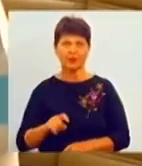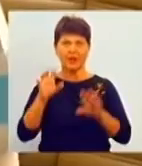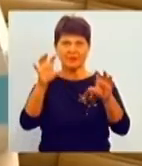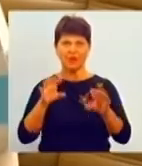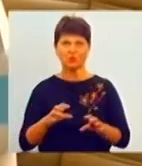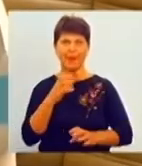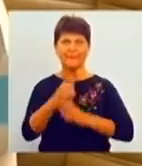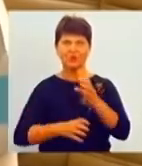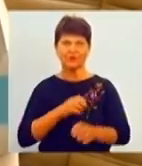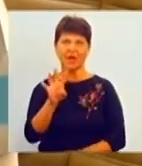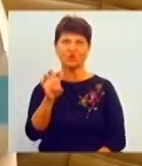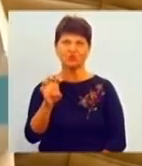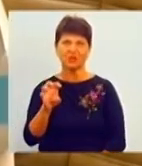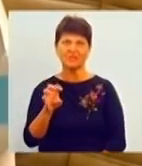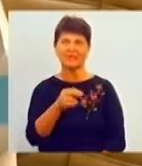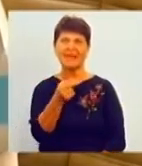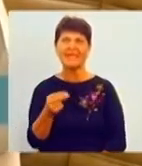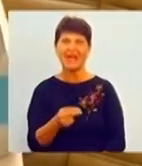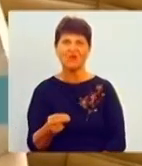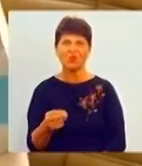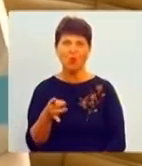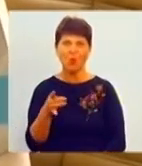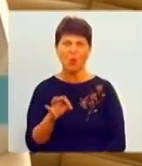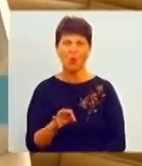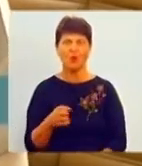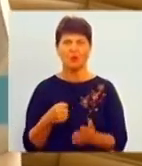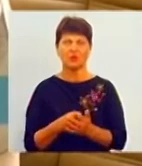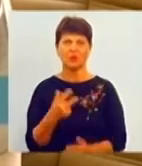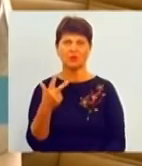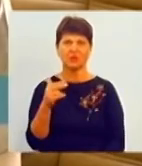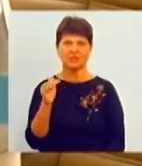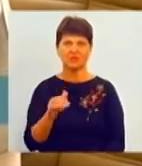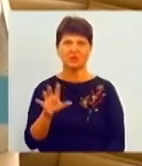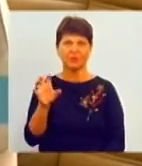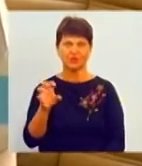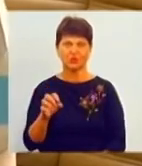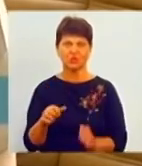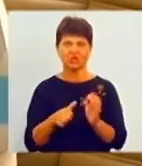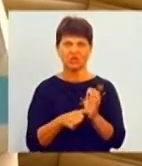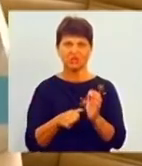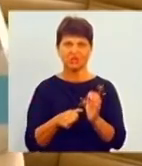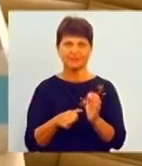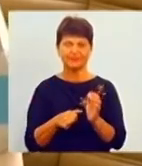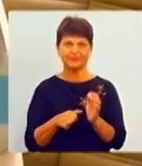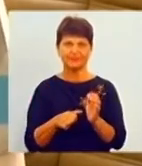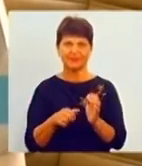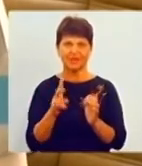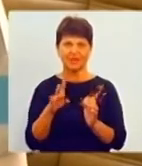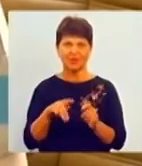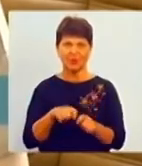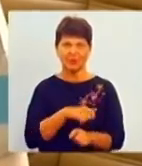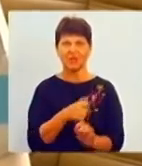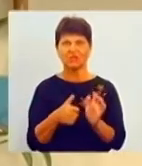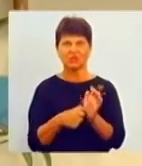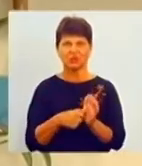400 євро за рейси від 1500 до 3,5 тисяч кілометрів і 600 євро для рейсів до 3,5